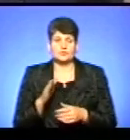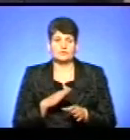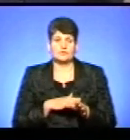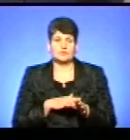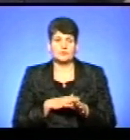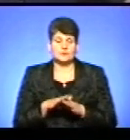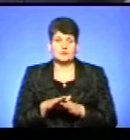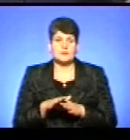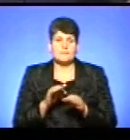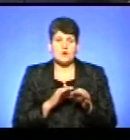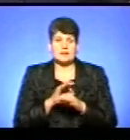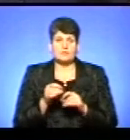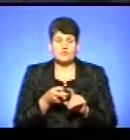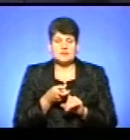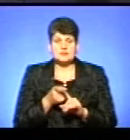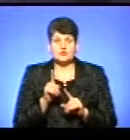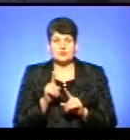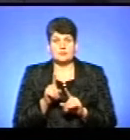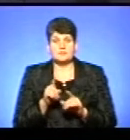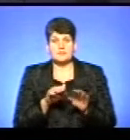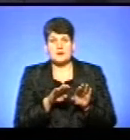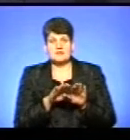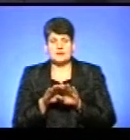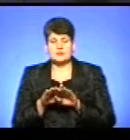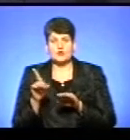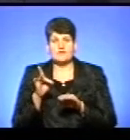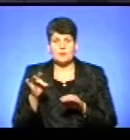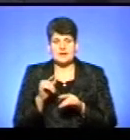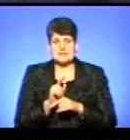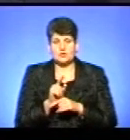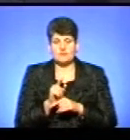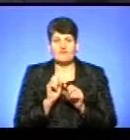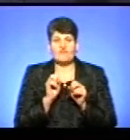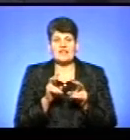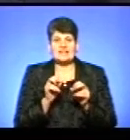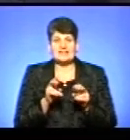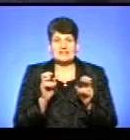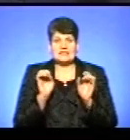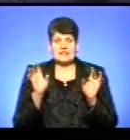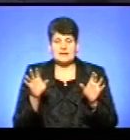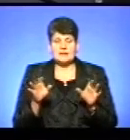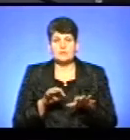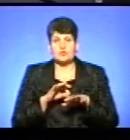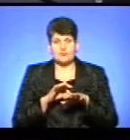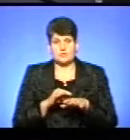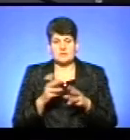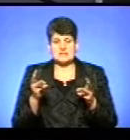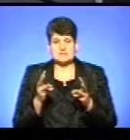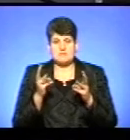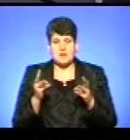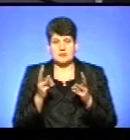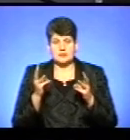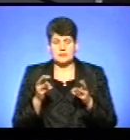проєкти, які пов'язані з тим, щоб привести до європейських норм викиди, які ми здійснюємо при спалюванні